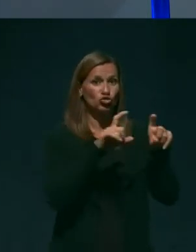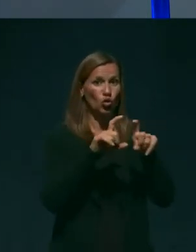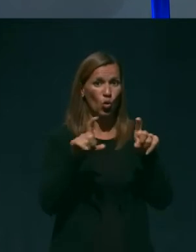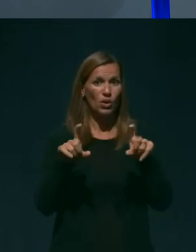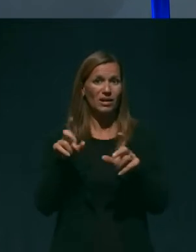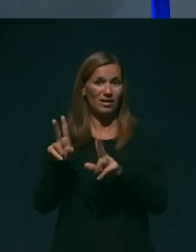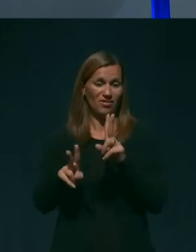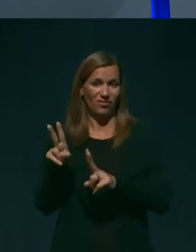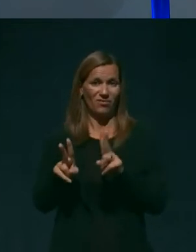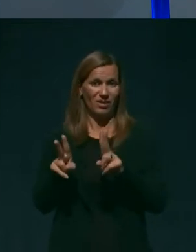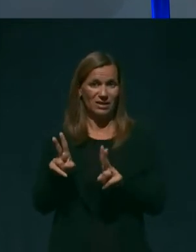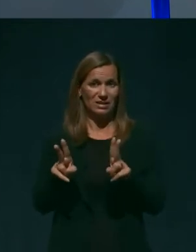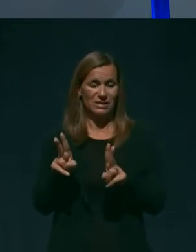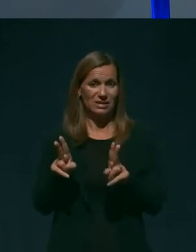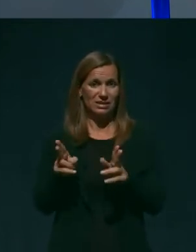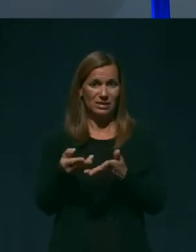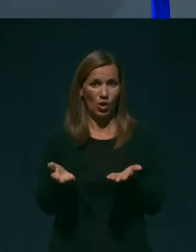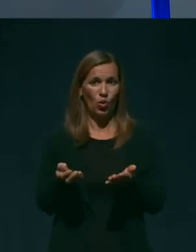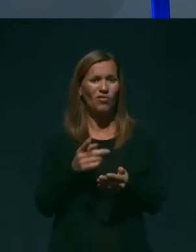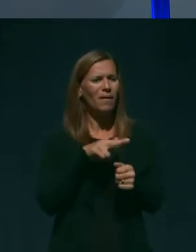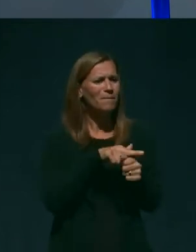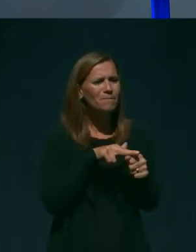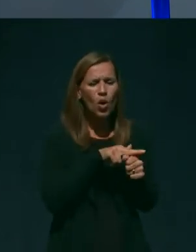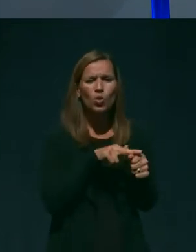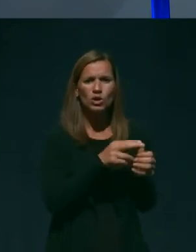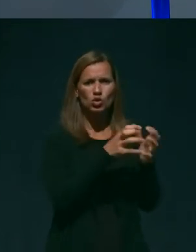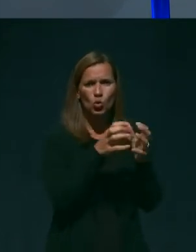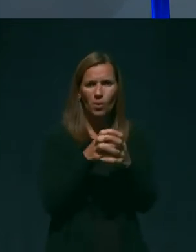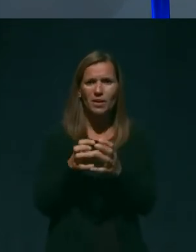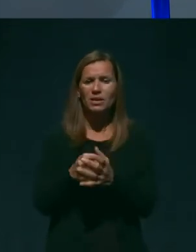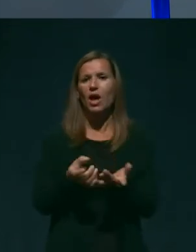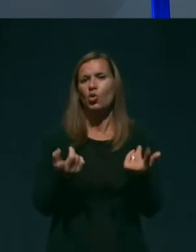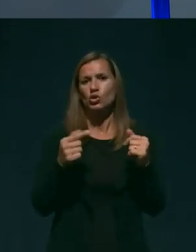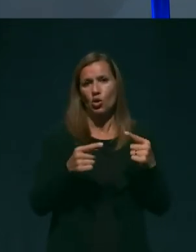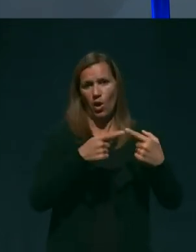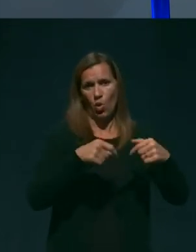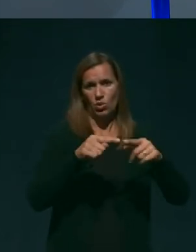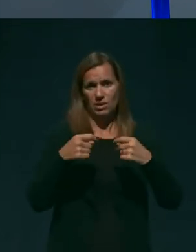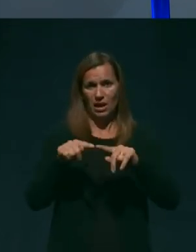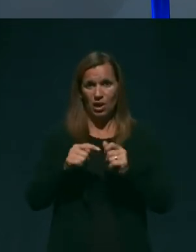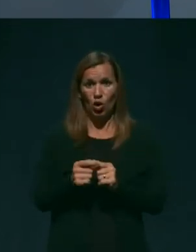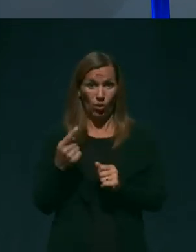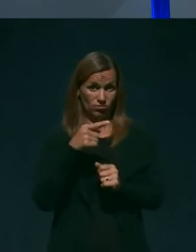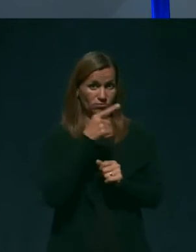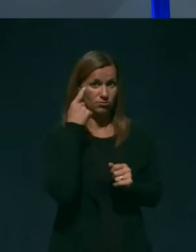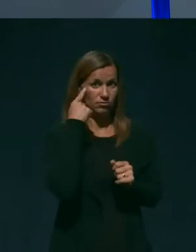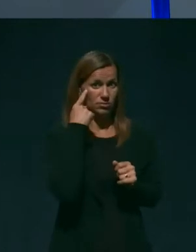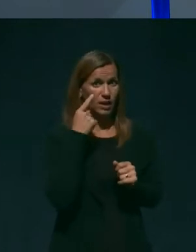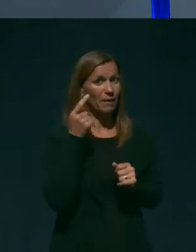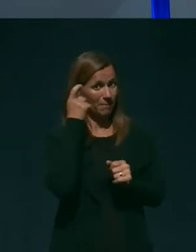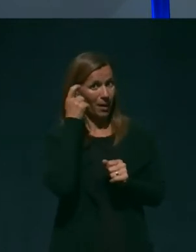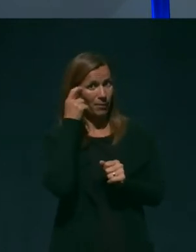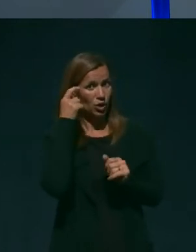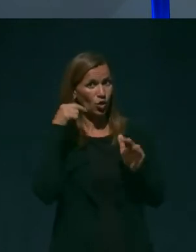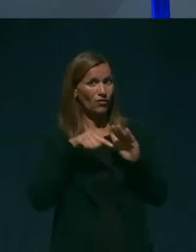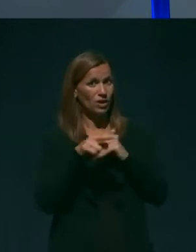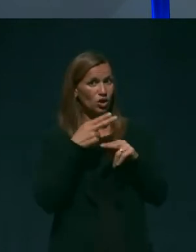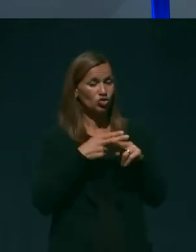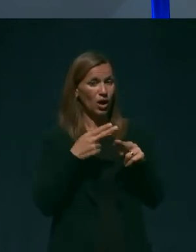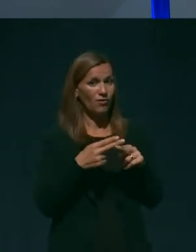torej v polnih skupinah oziroma oddelkih. Ali menite, da je pametno v državo spuščati